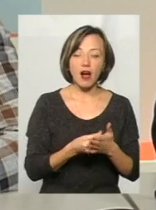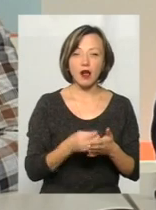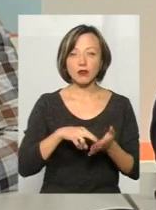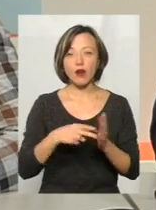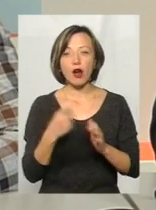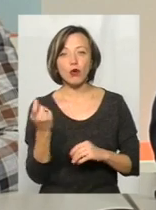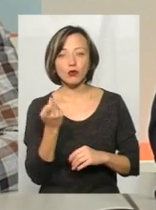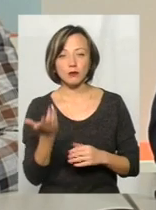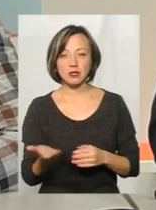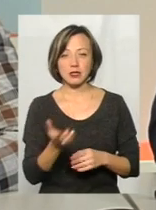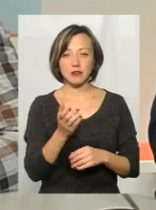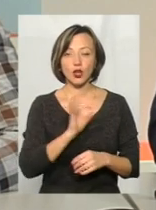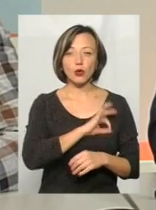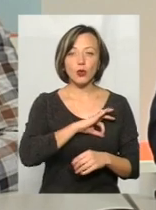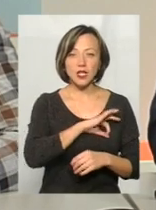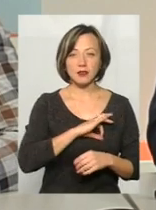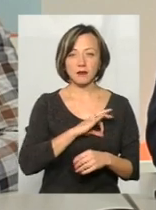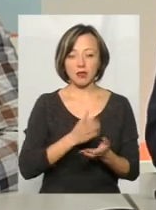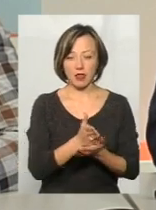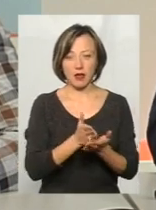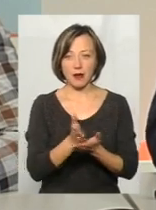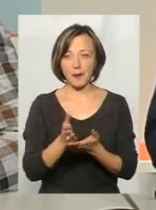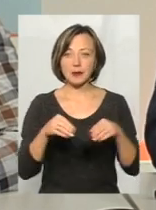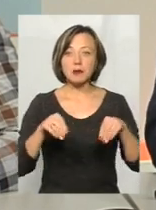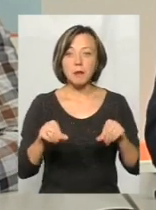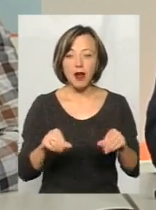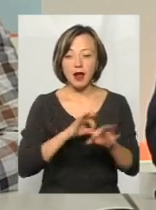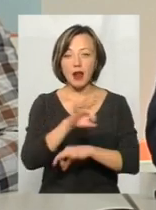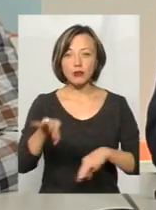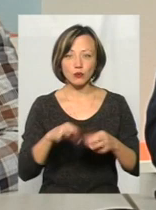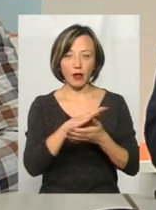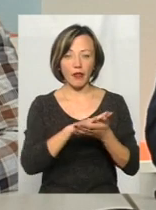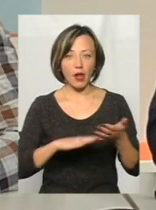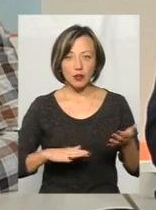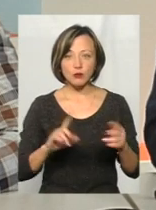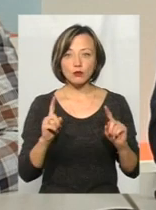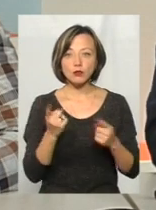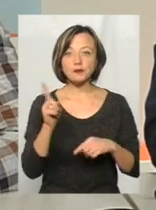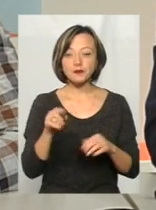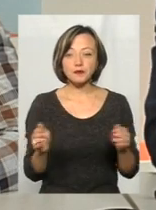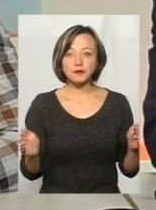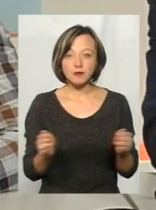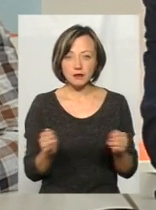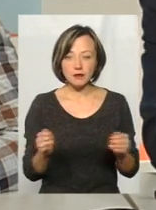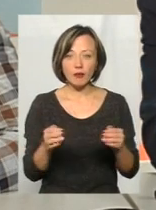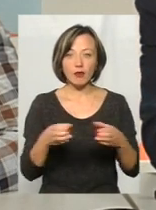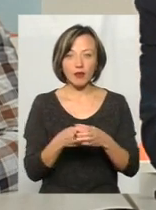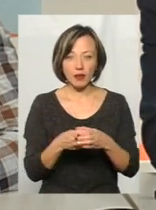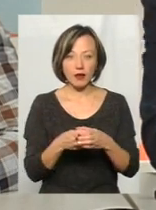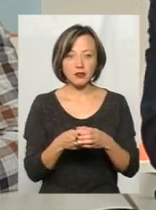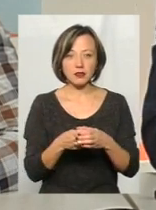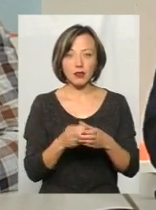економічних, юридичних напрямків, земельних, архітектурних і так далі. Тому що навіть в такій маленькій громаді, яка